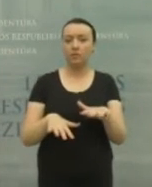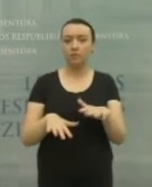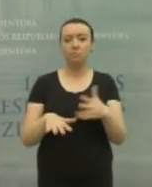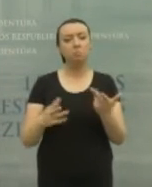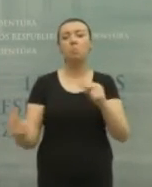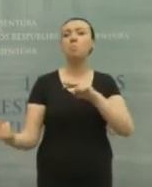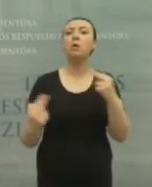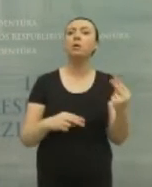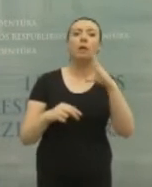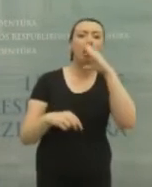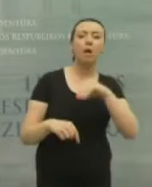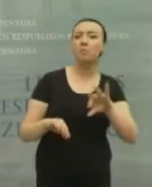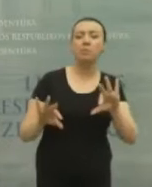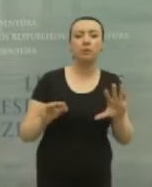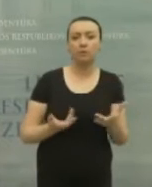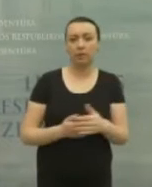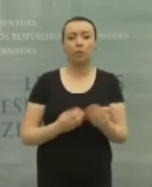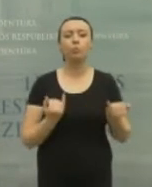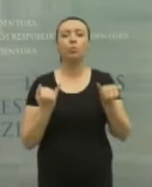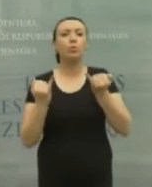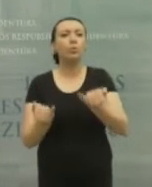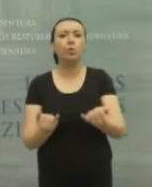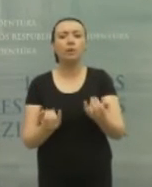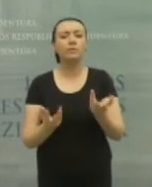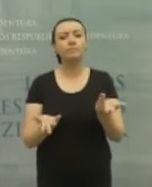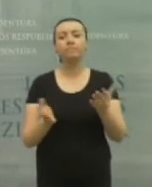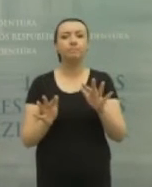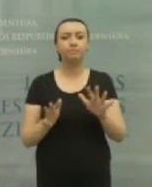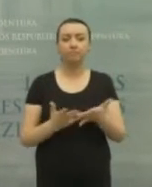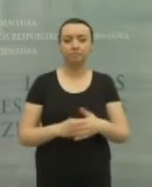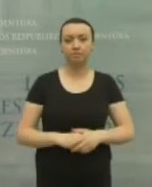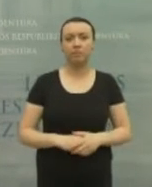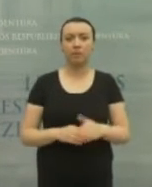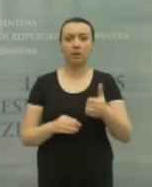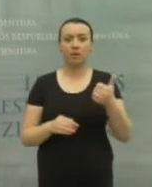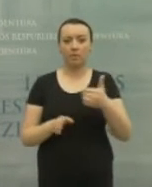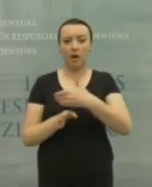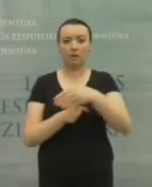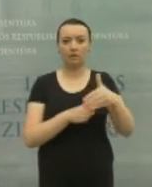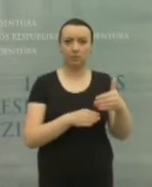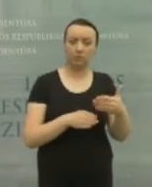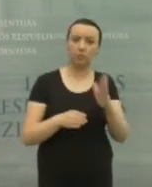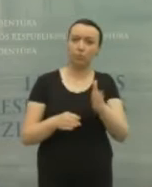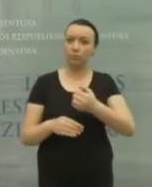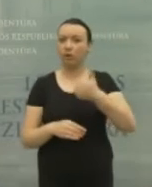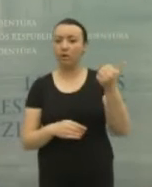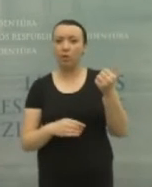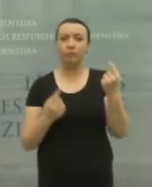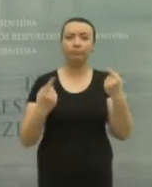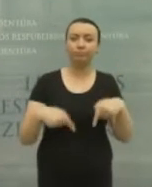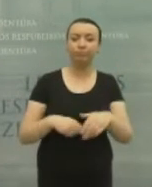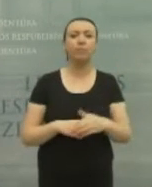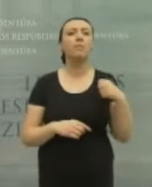šiandieninė ekstremalia situacija, mums suteiktų atskirų mūsų struktūrų įgalinimo prasme.